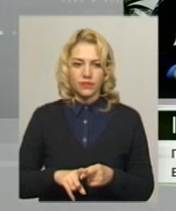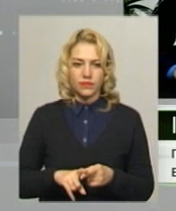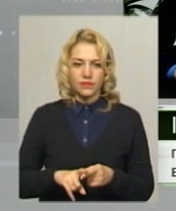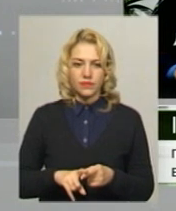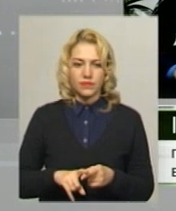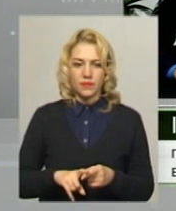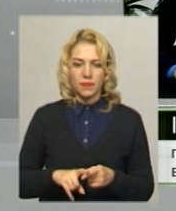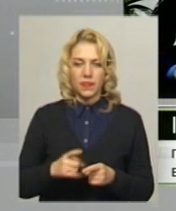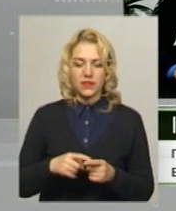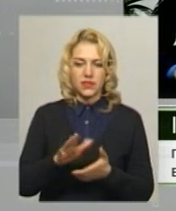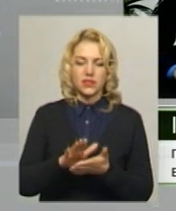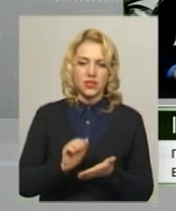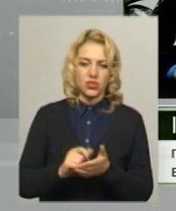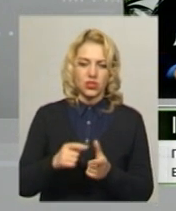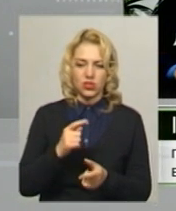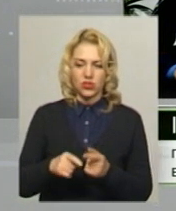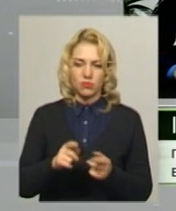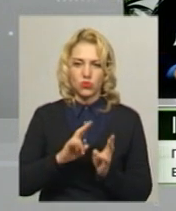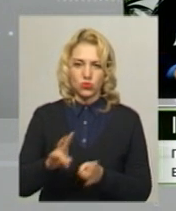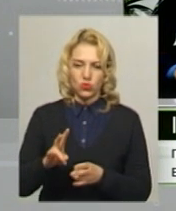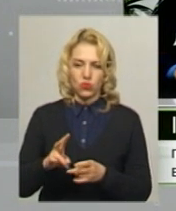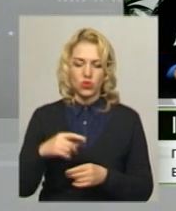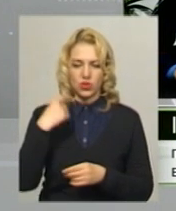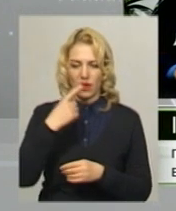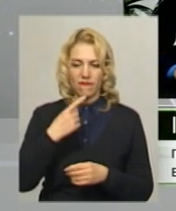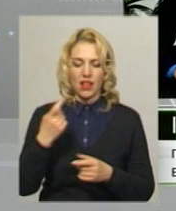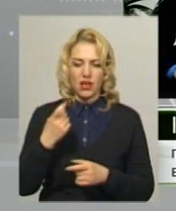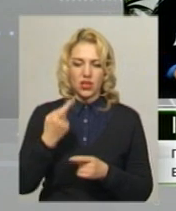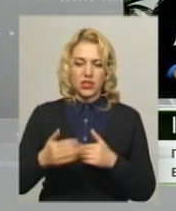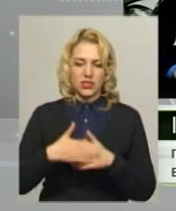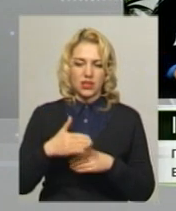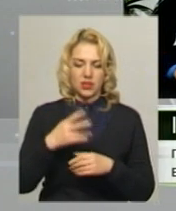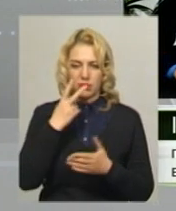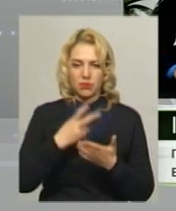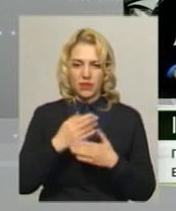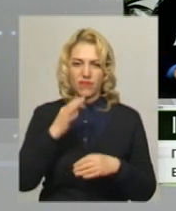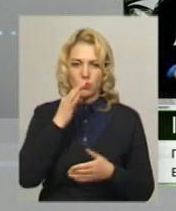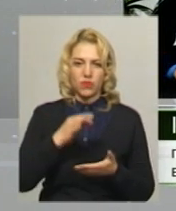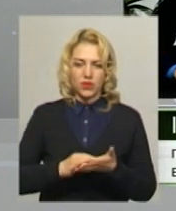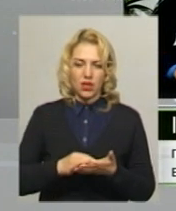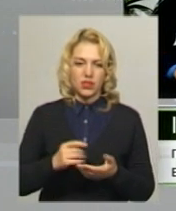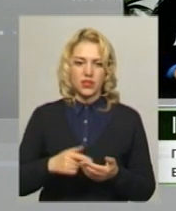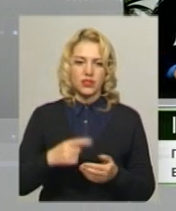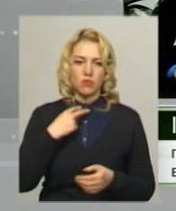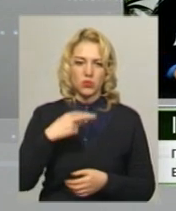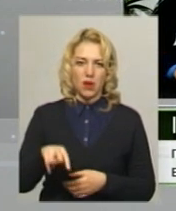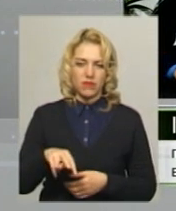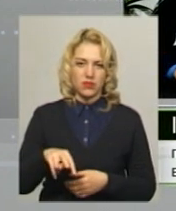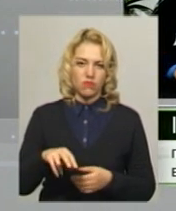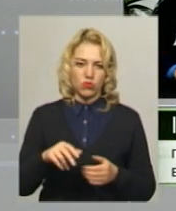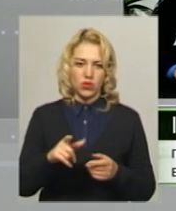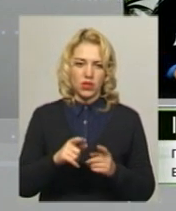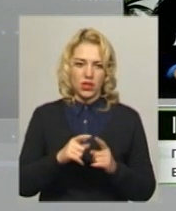громадян, знищення чи пошкодження об'єктів власності. Санкція цієї статті передбачає відповідальність у вигляді позбавлення волі на срок